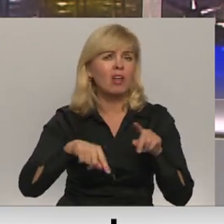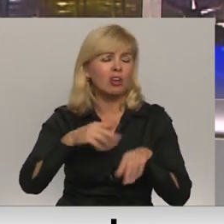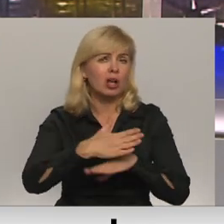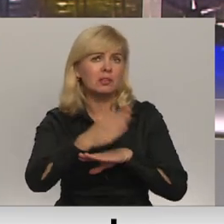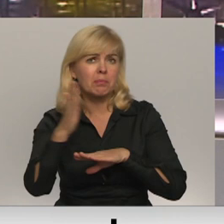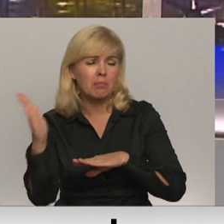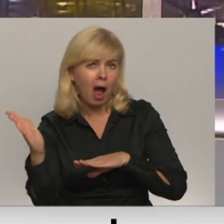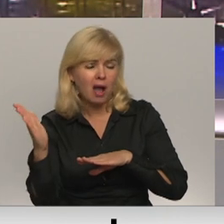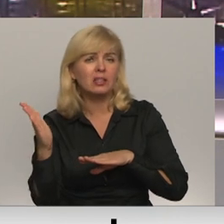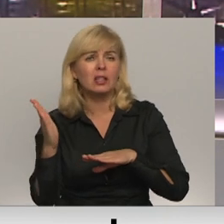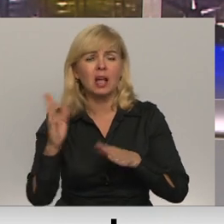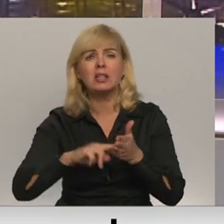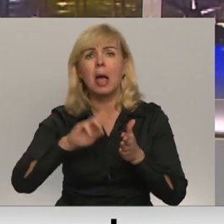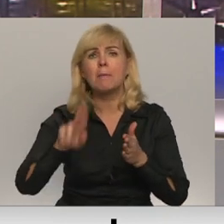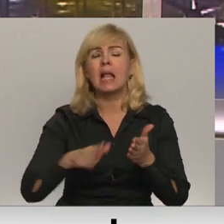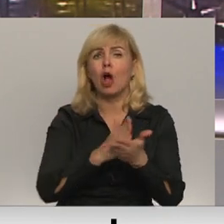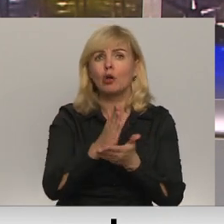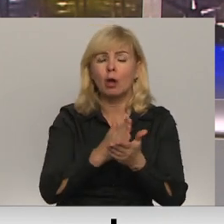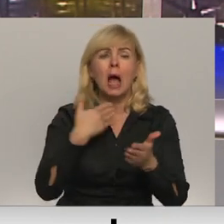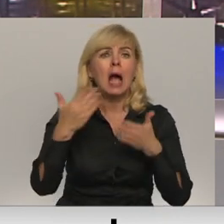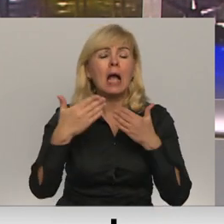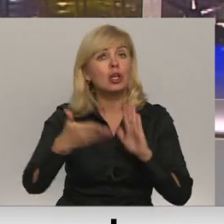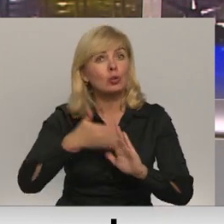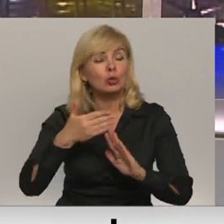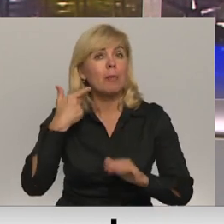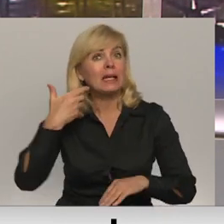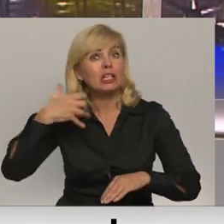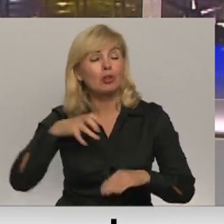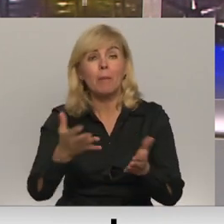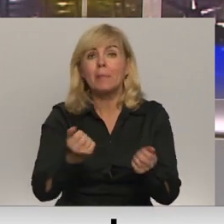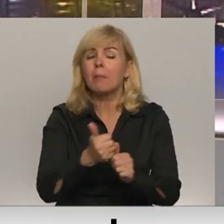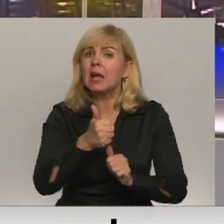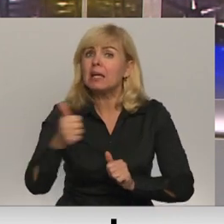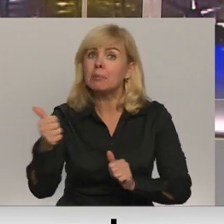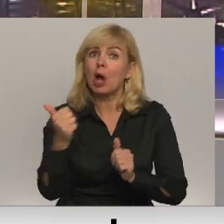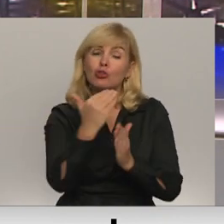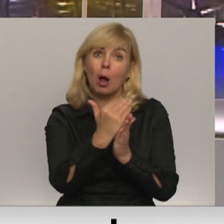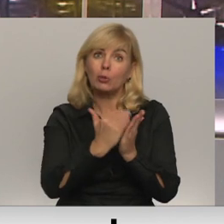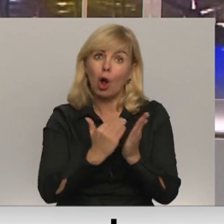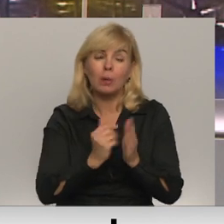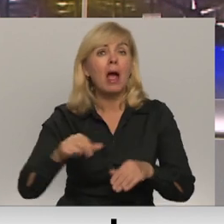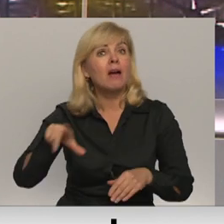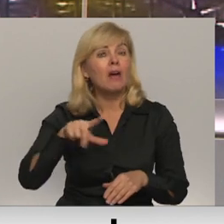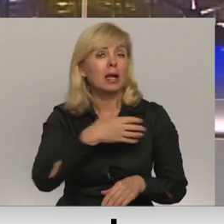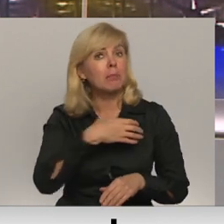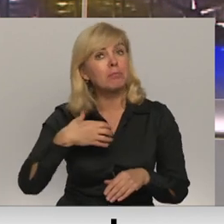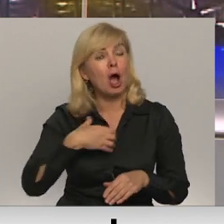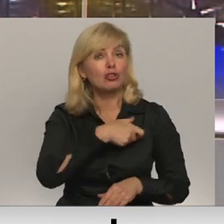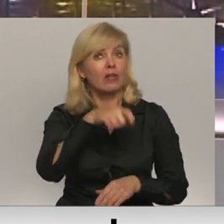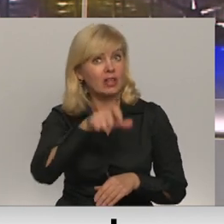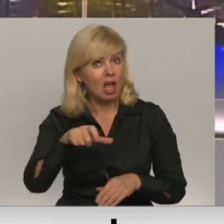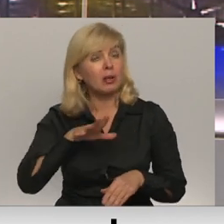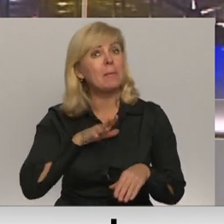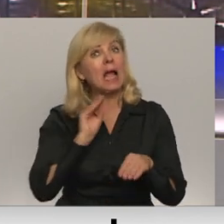pieļaujamās normas. Gaisa uzlabošanai Rīgas doma šodien pieņēma īpašu programmu, kuru vairāki pašvaldības deputāti gan